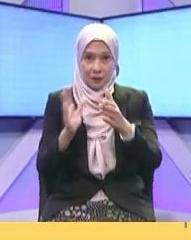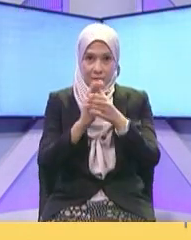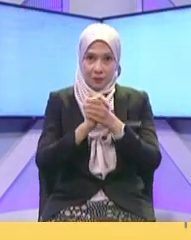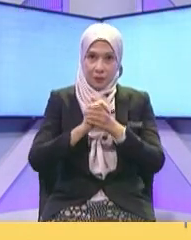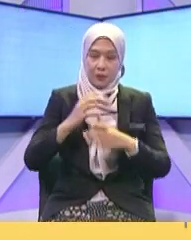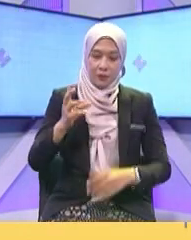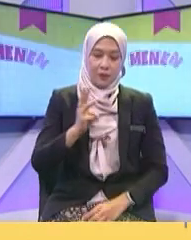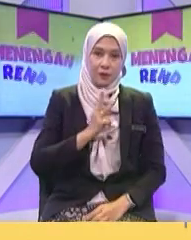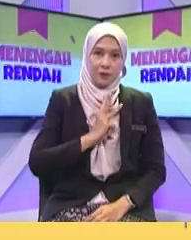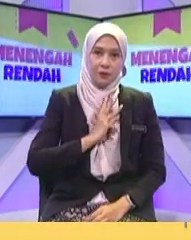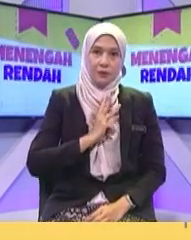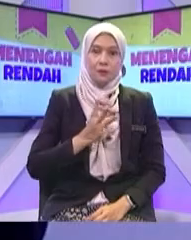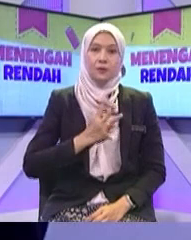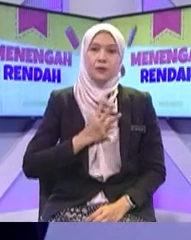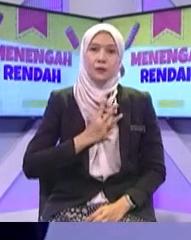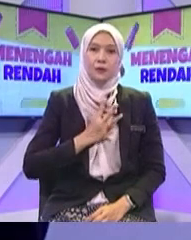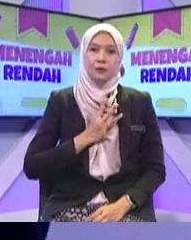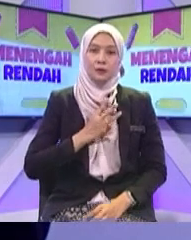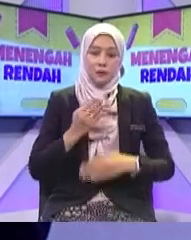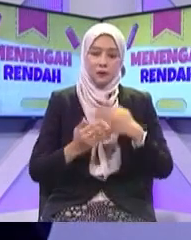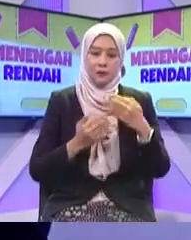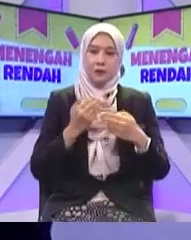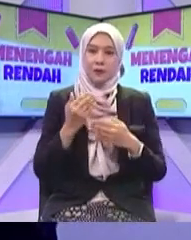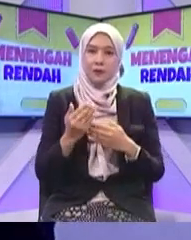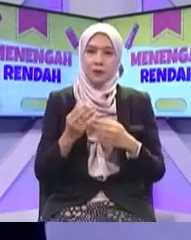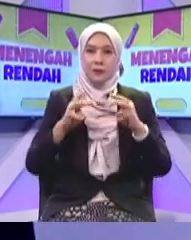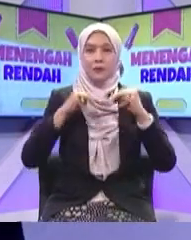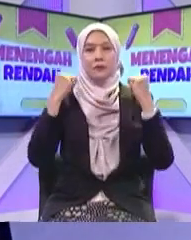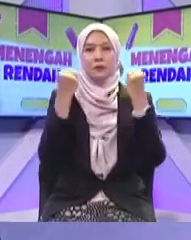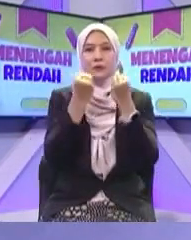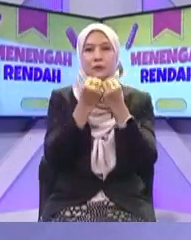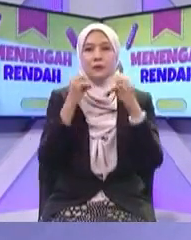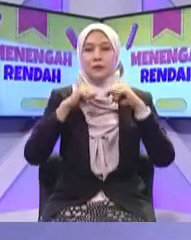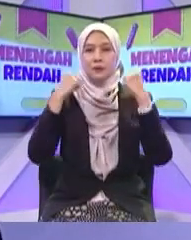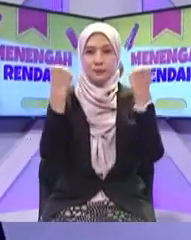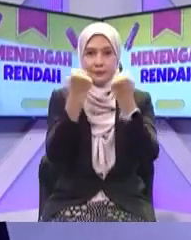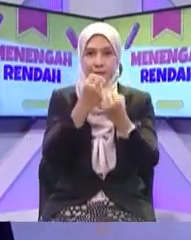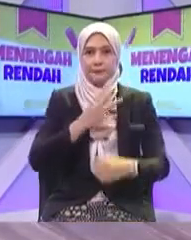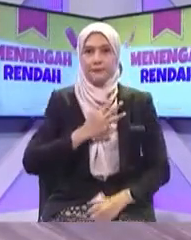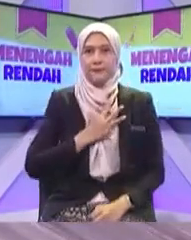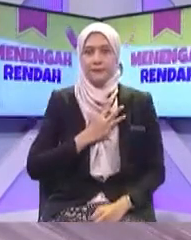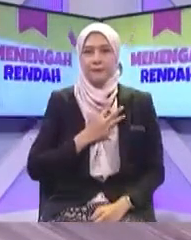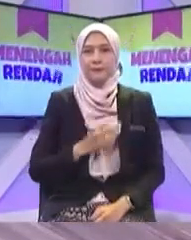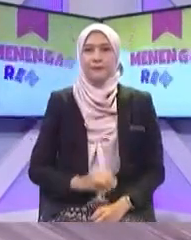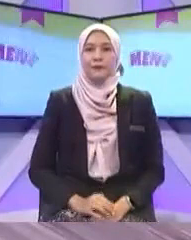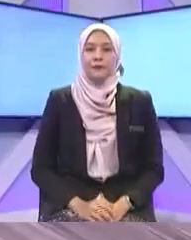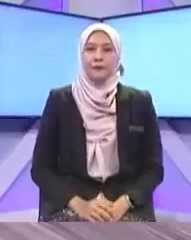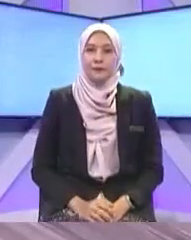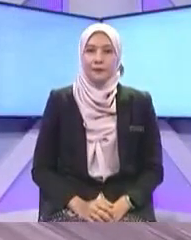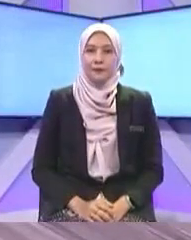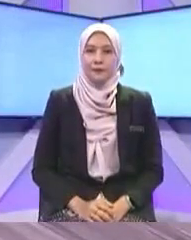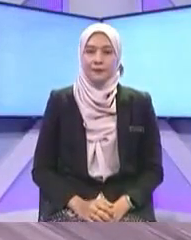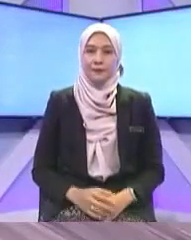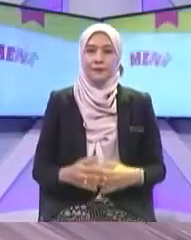Swasta Ini adalah Kemajuan telekomunikasi Di Malaysia Saya nak kaitkan lagi Dengan apa yang berada Dengan kita Bersama kita